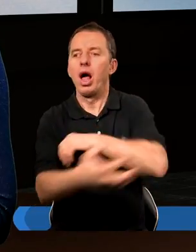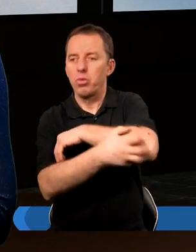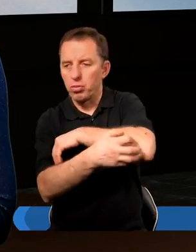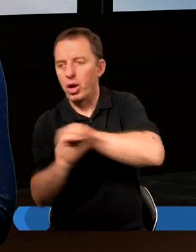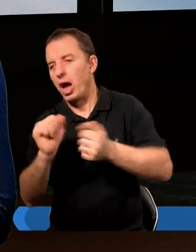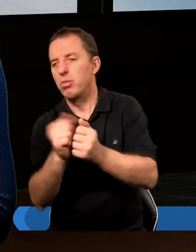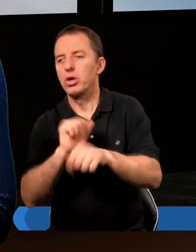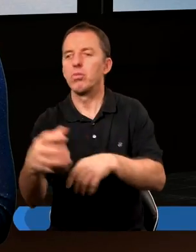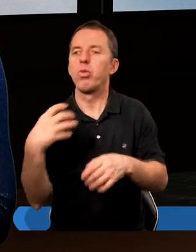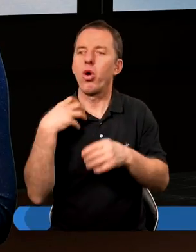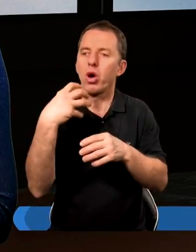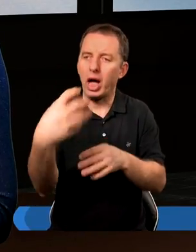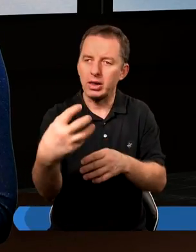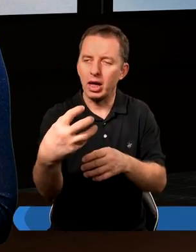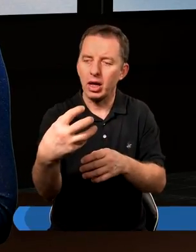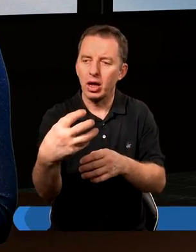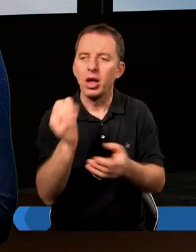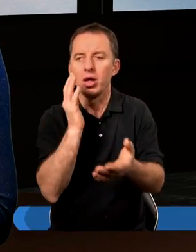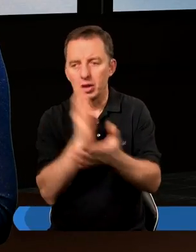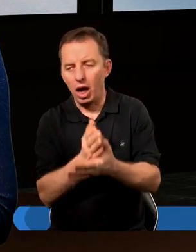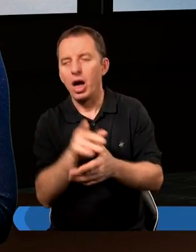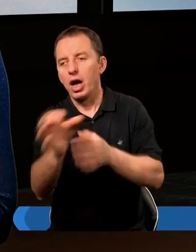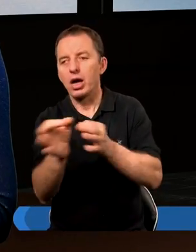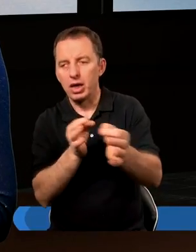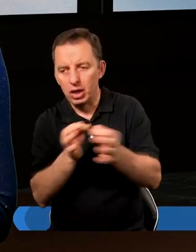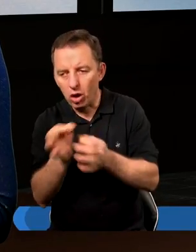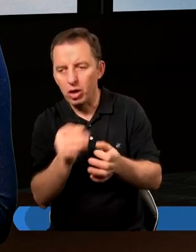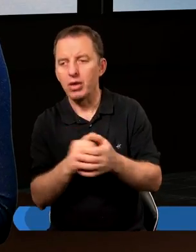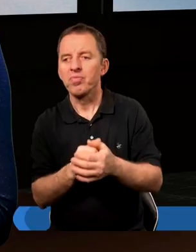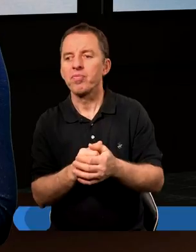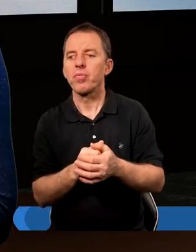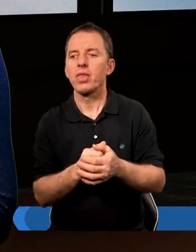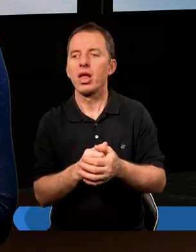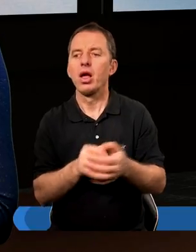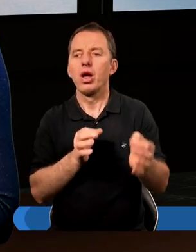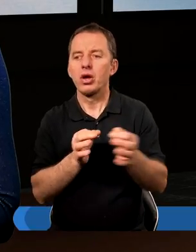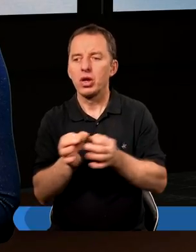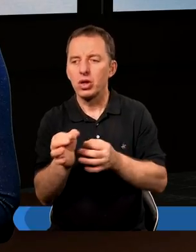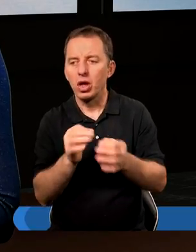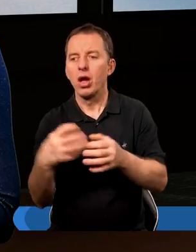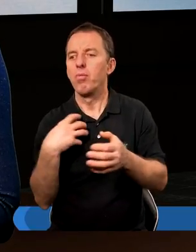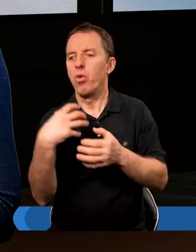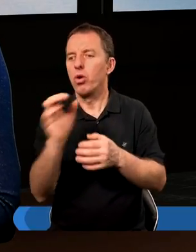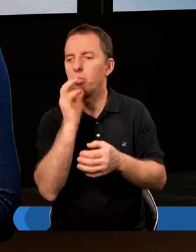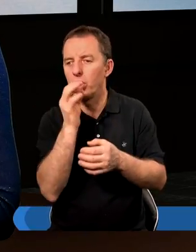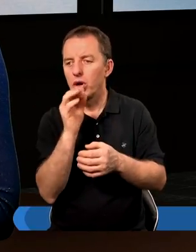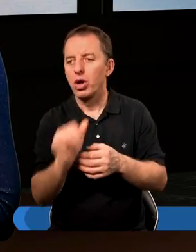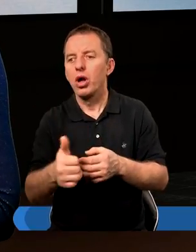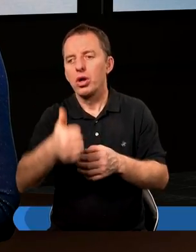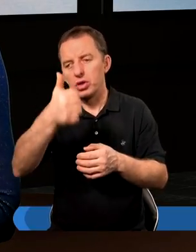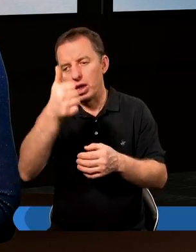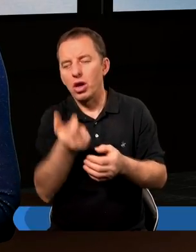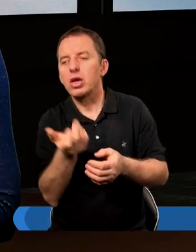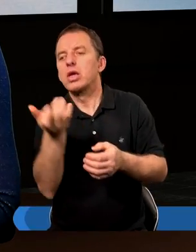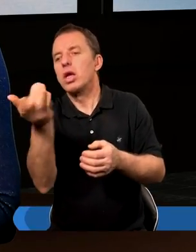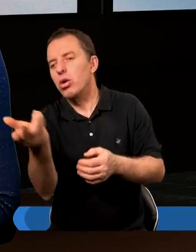albo jest biedny, albo jest bogaty. I w kilku historiach, bo ta historia o bogatym młodzieńcu jest jedną